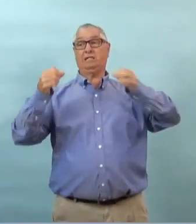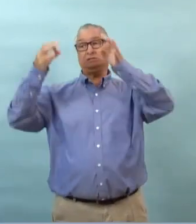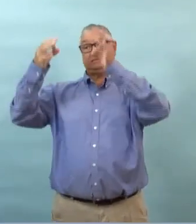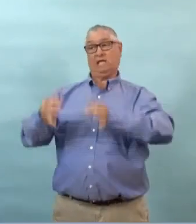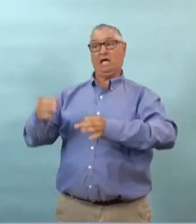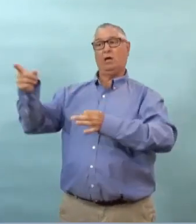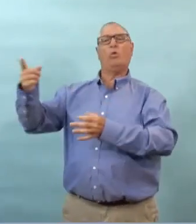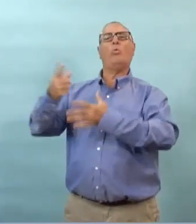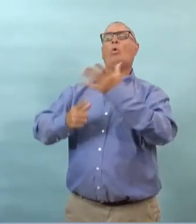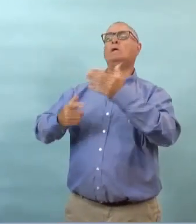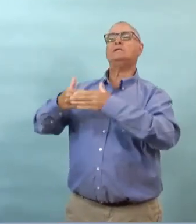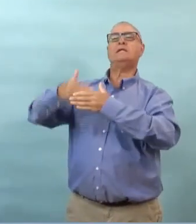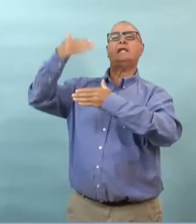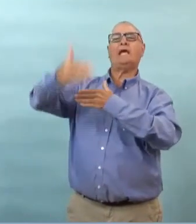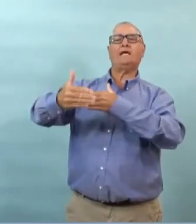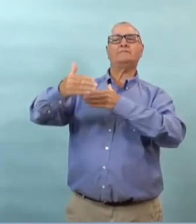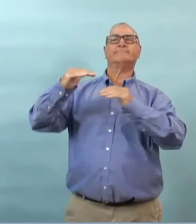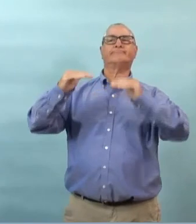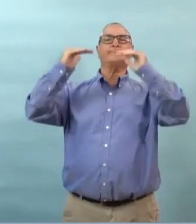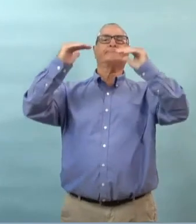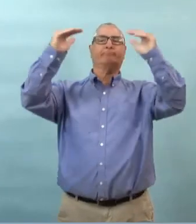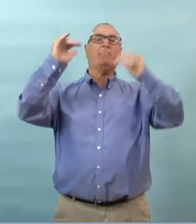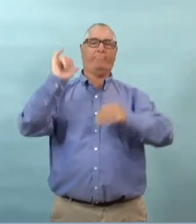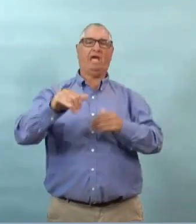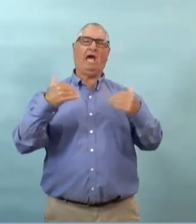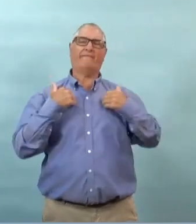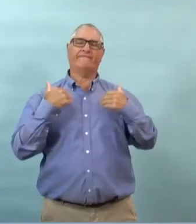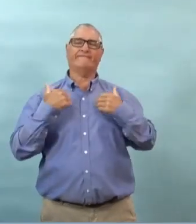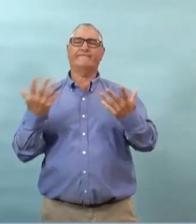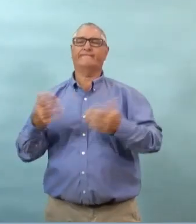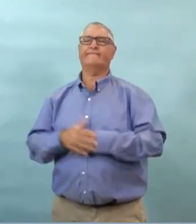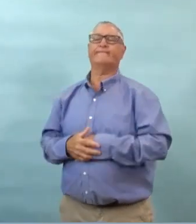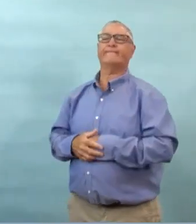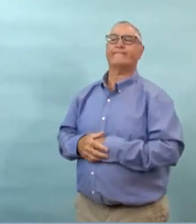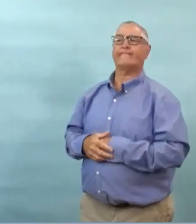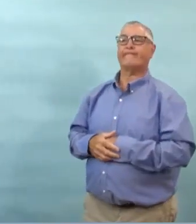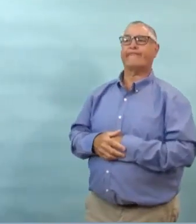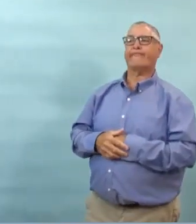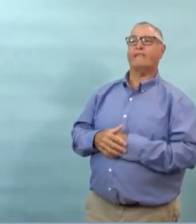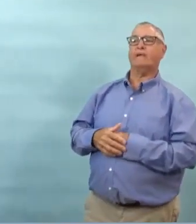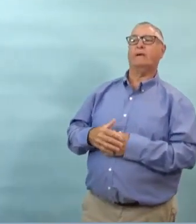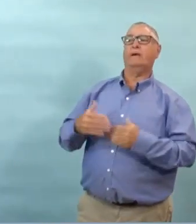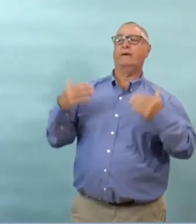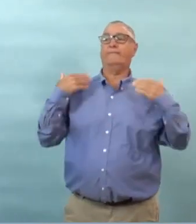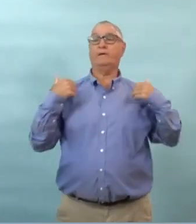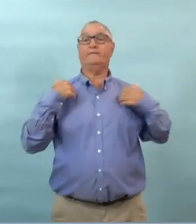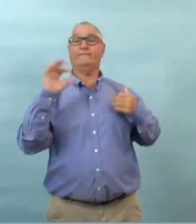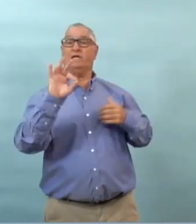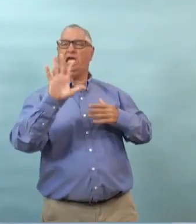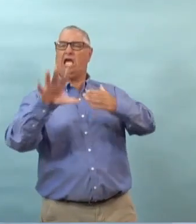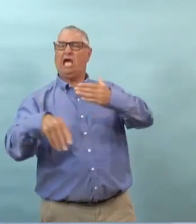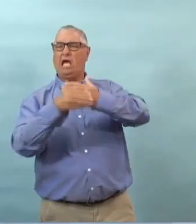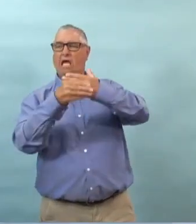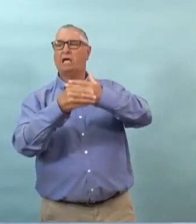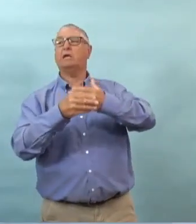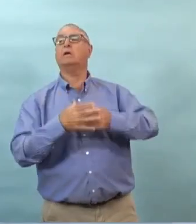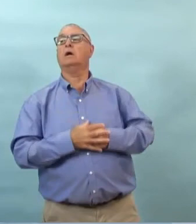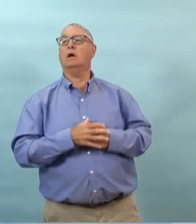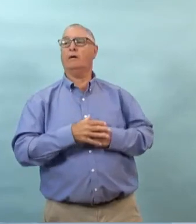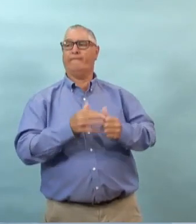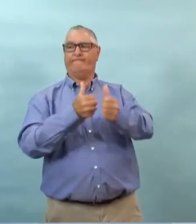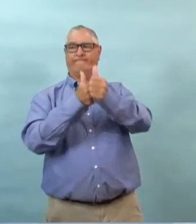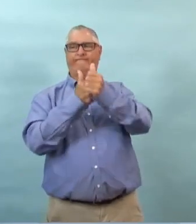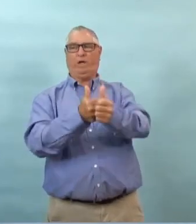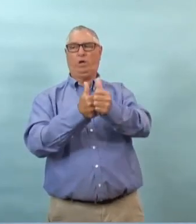ça serait aux autorités sanitaires de déterminer quelle est la prochaine étape si on remarque ça n'est pas efficace comme moyen alors